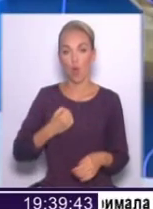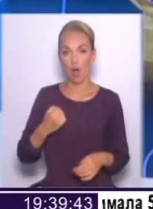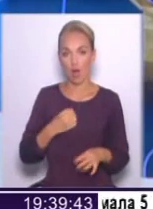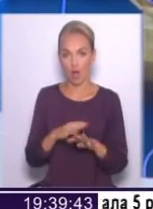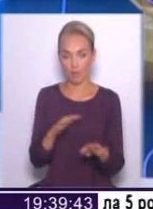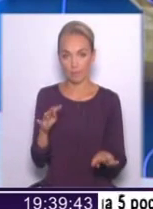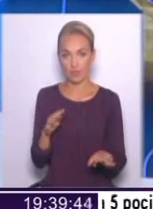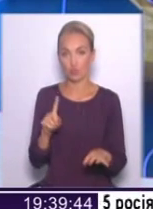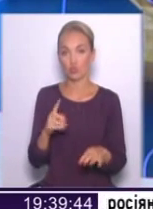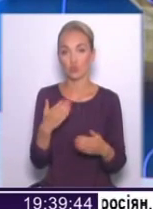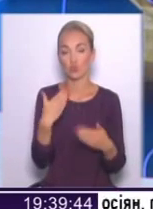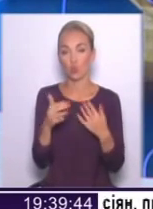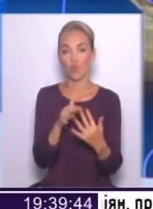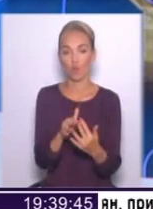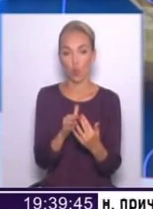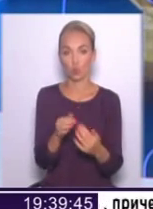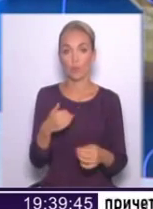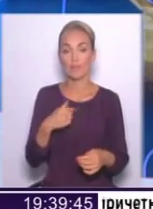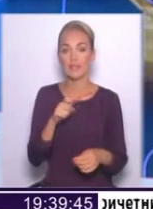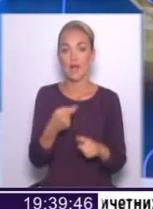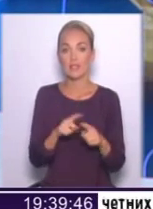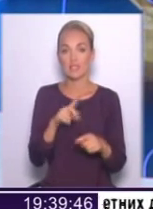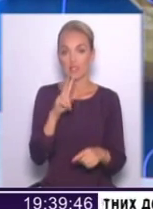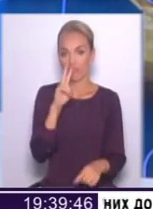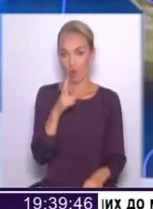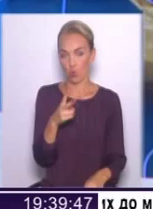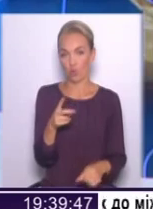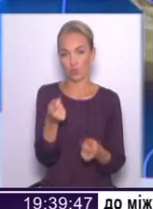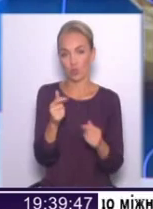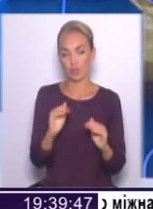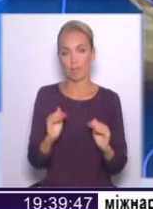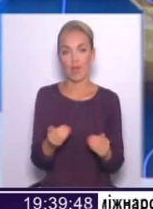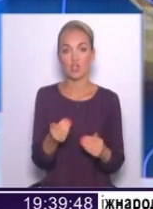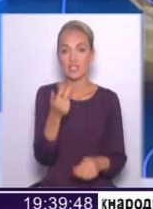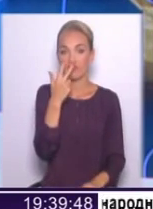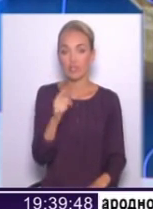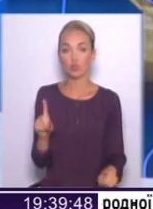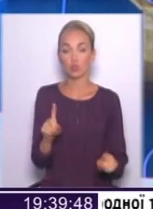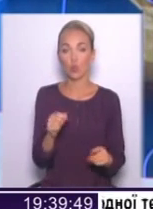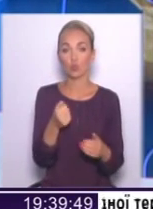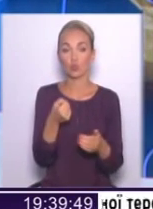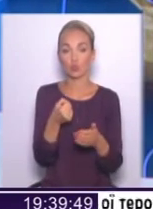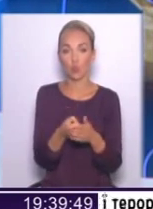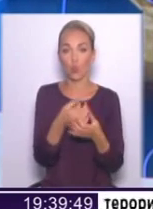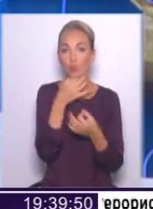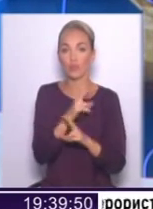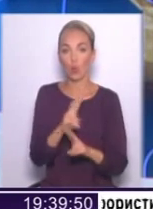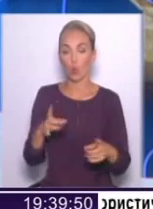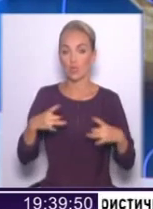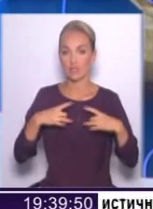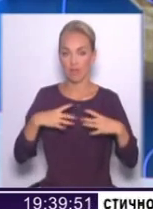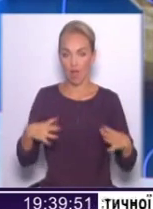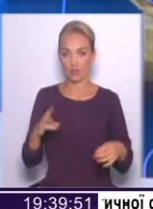щодо фронту. Ми вже за ці два роки чи трошки менше звикли, що до кожного, до будь-якого свята